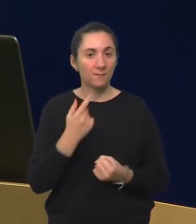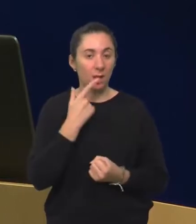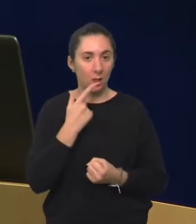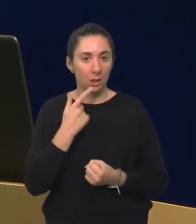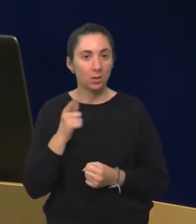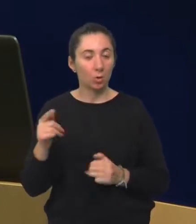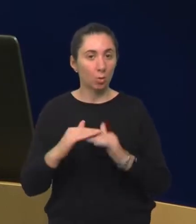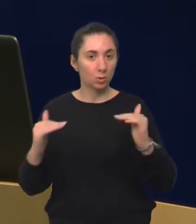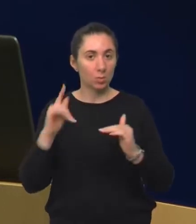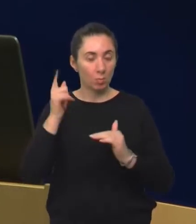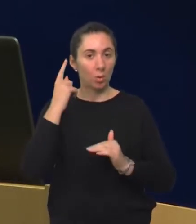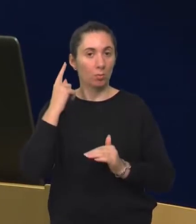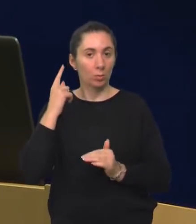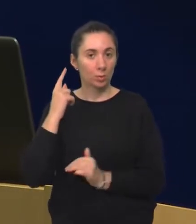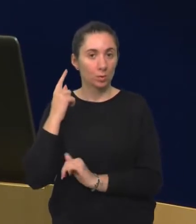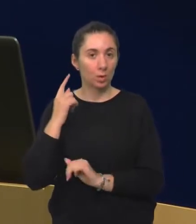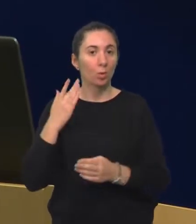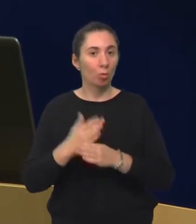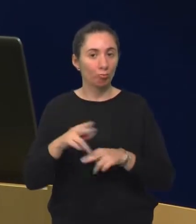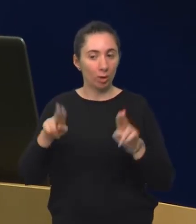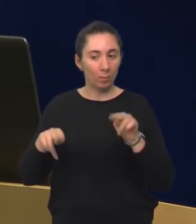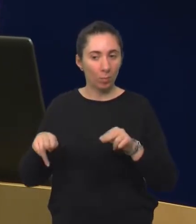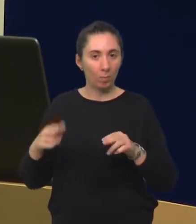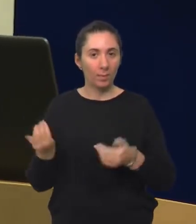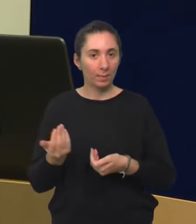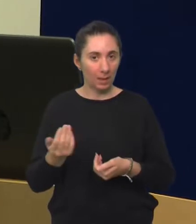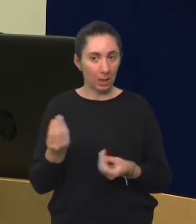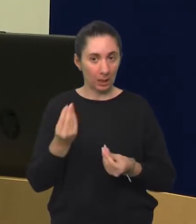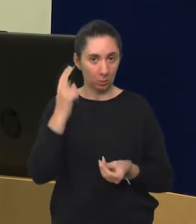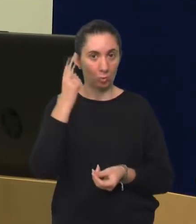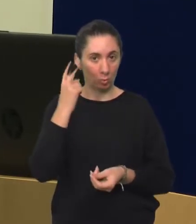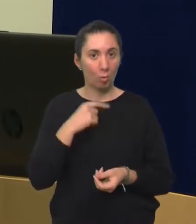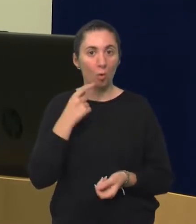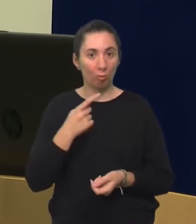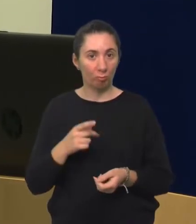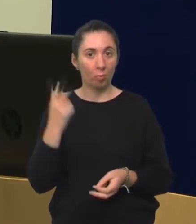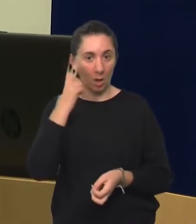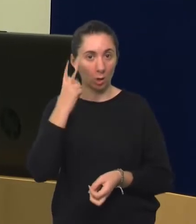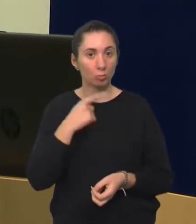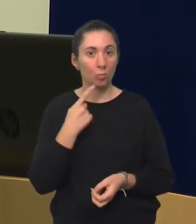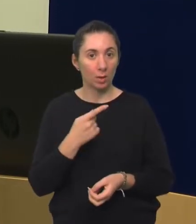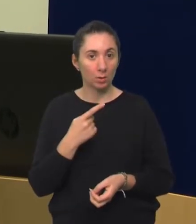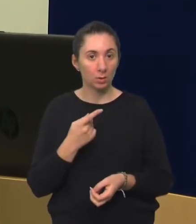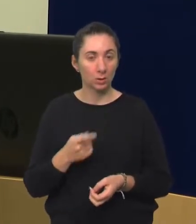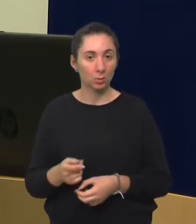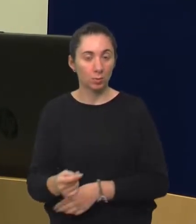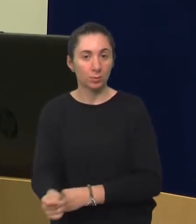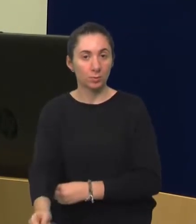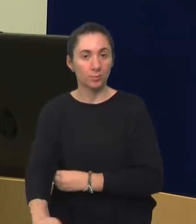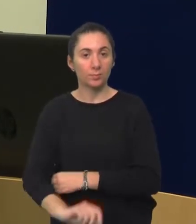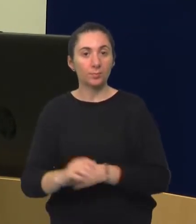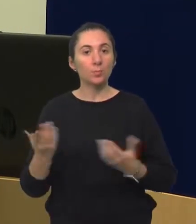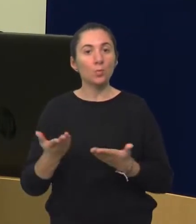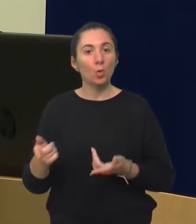i na toj razini moramo znati da uvijek promatramo koliko dijete nešto razumije, pa govorimo o razumijevanju jezika, odnosno receptivnom jeziku,